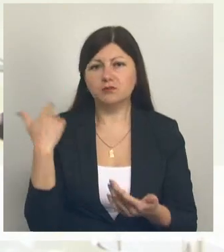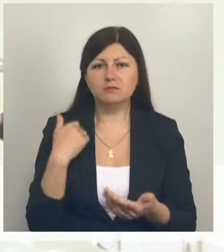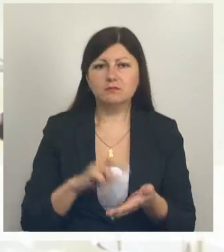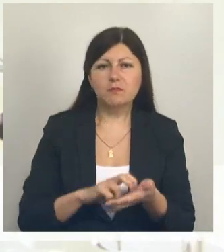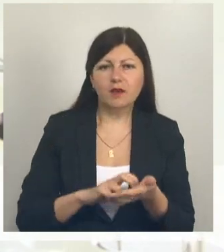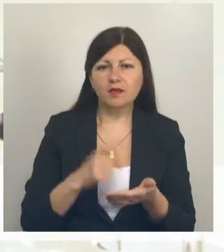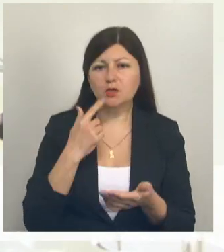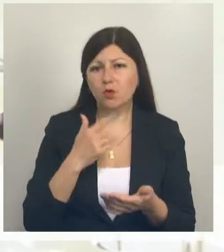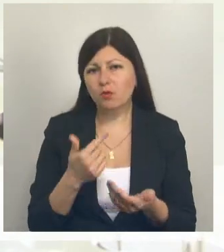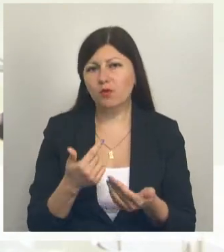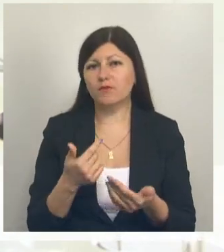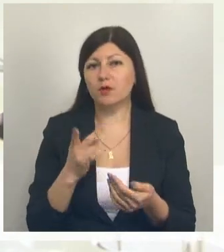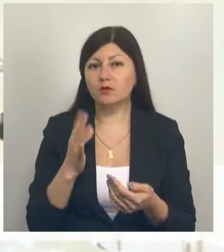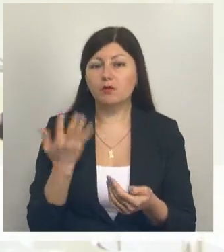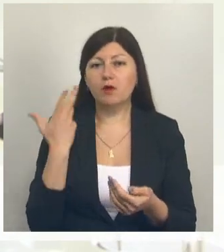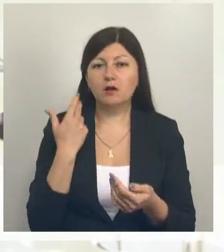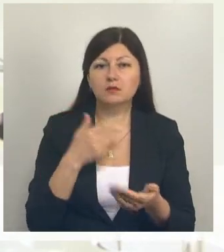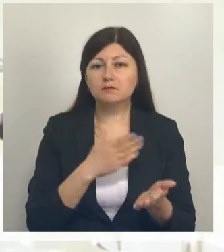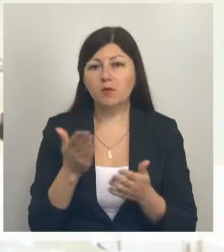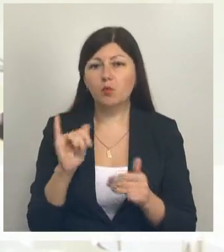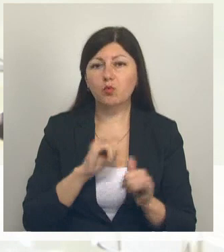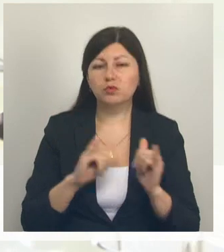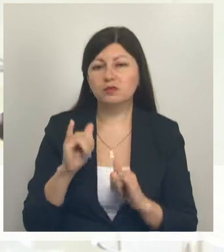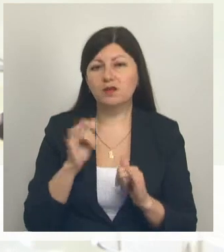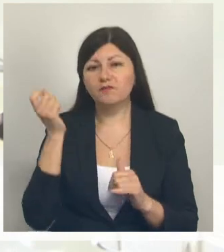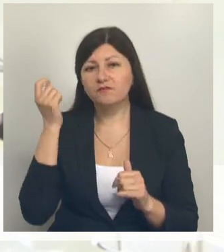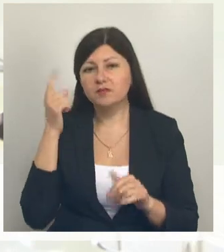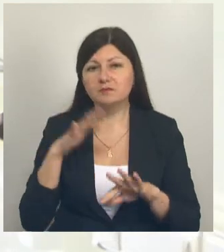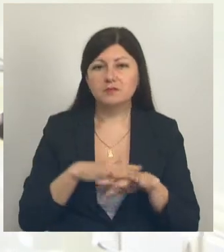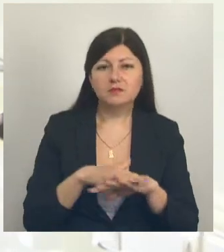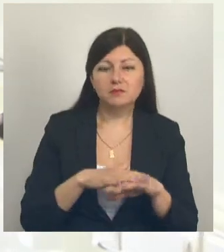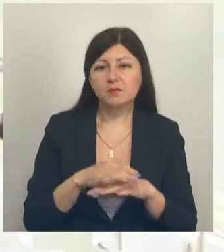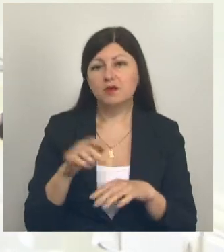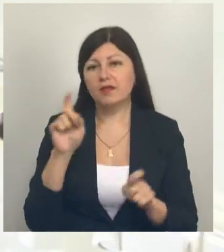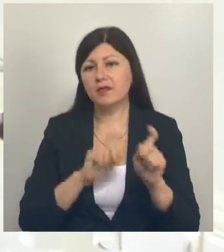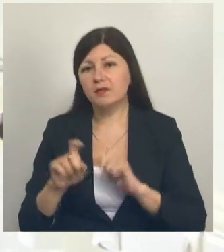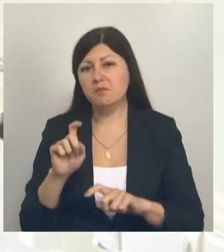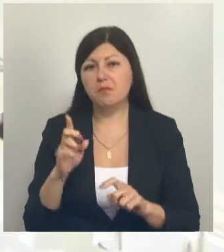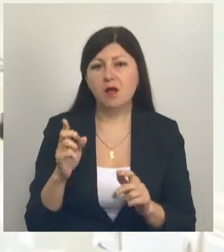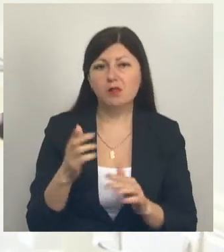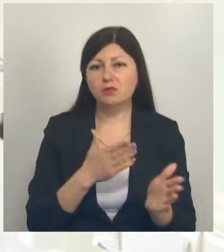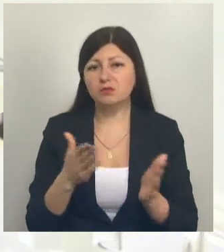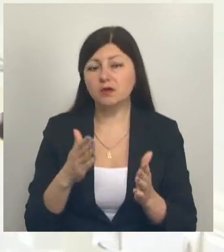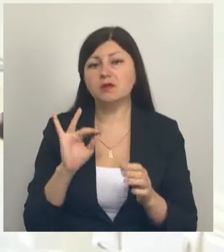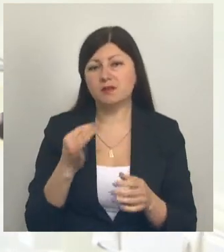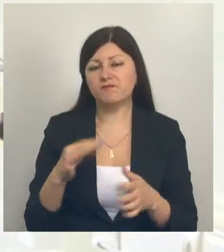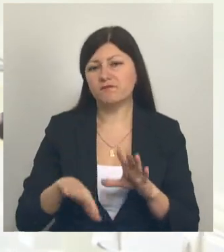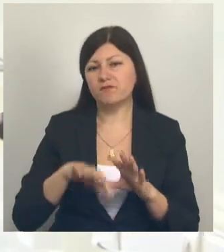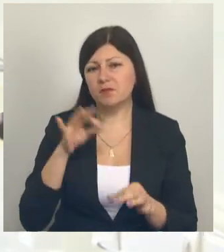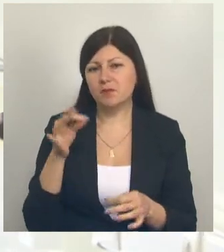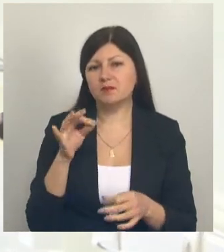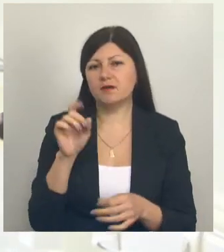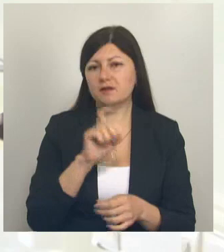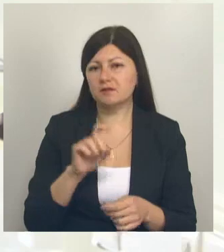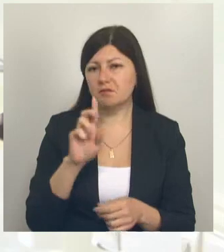пришел момент разделять, куда идти физмат, химбив, инфотех, я выбрала почему-то химию с биологией. Но потом в дальнейшем абсолютно не пожалела